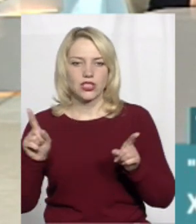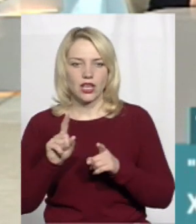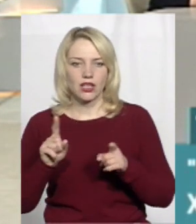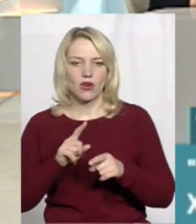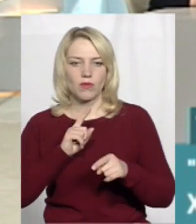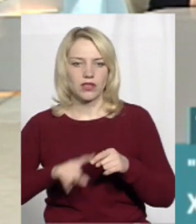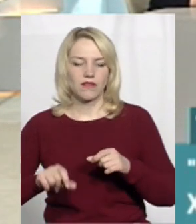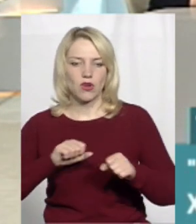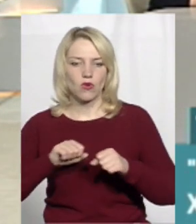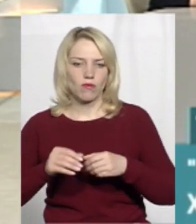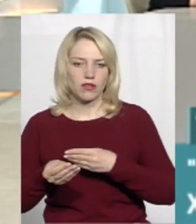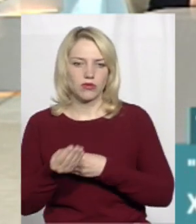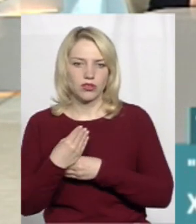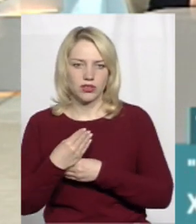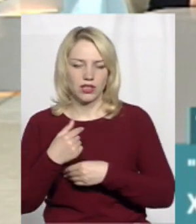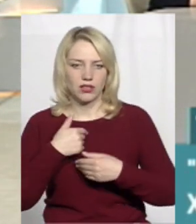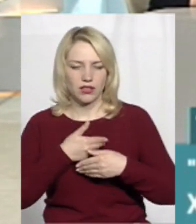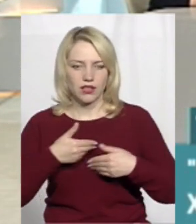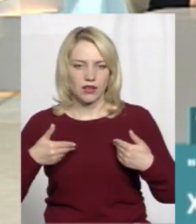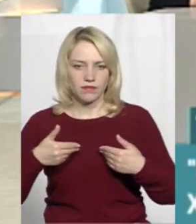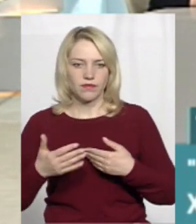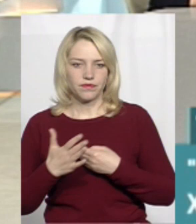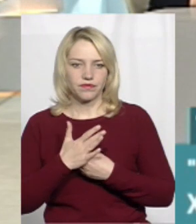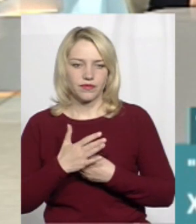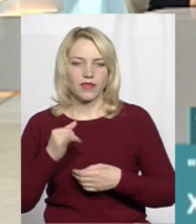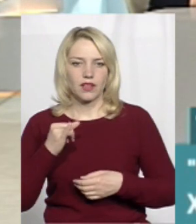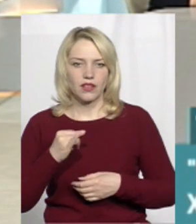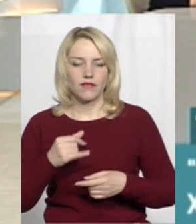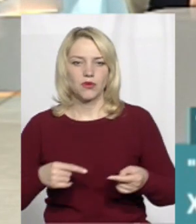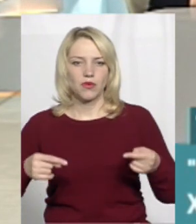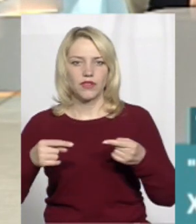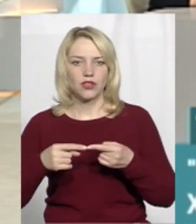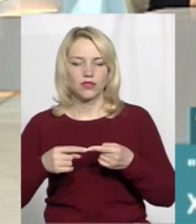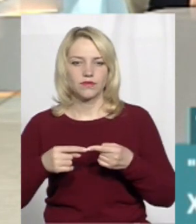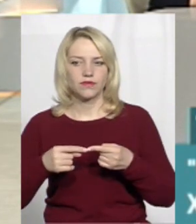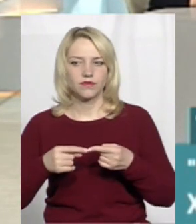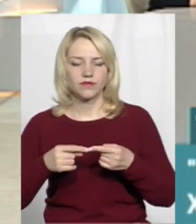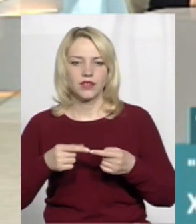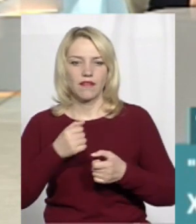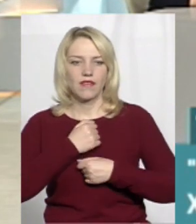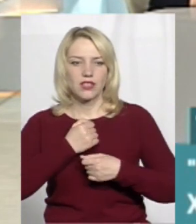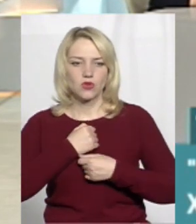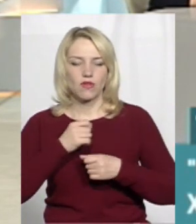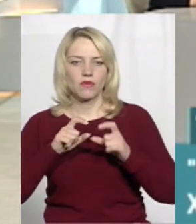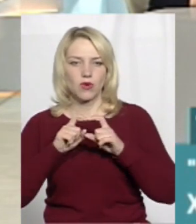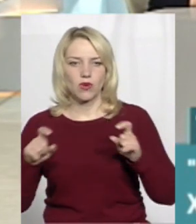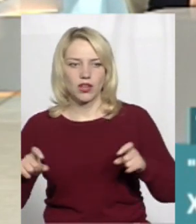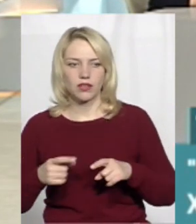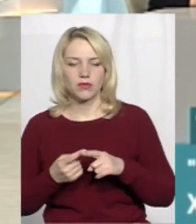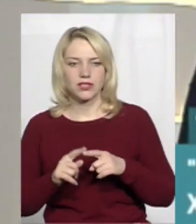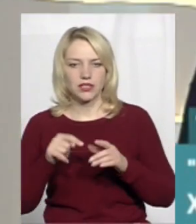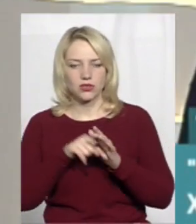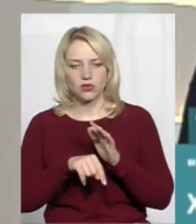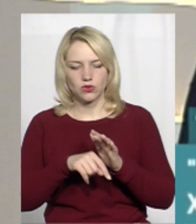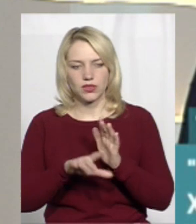оперативного командання або іншими, відповідно, військовими органами. Це